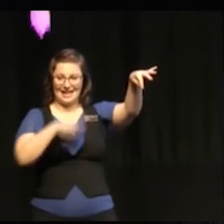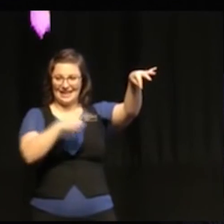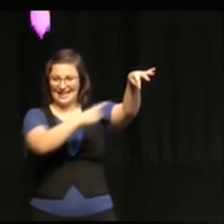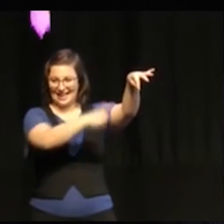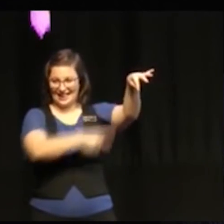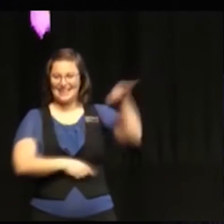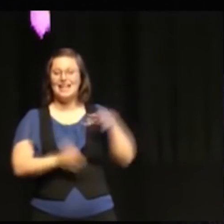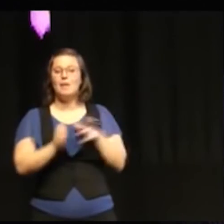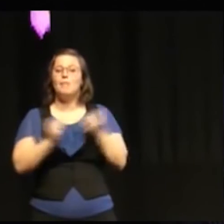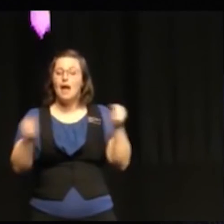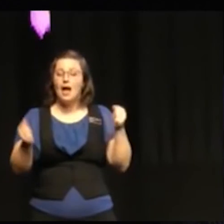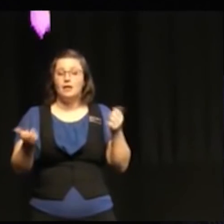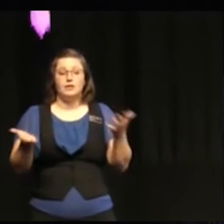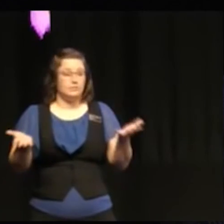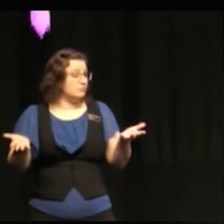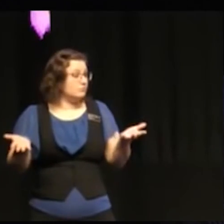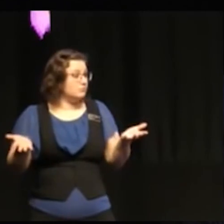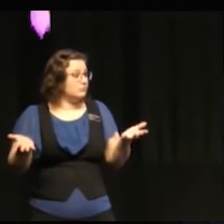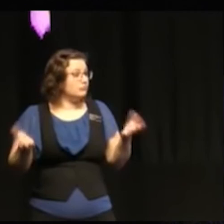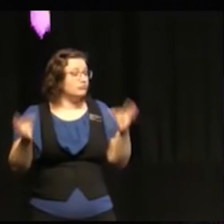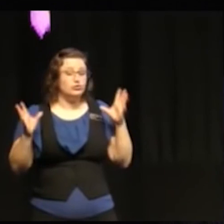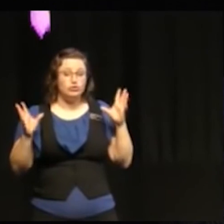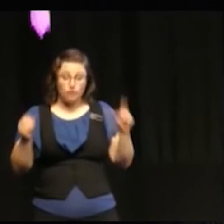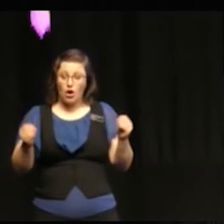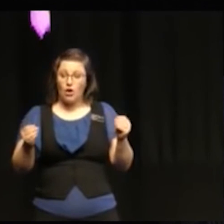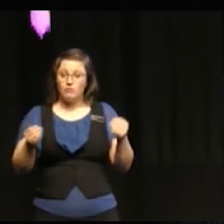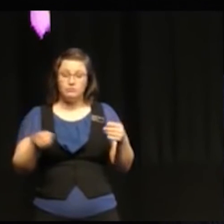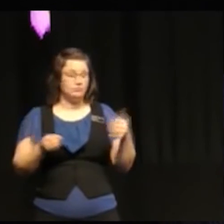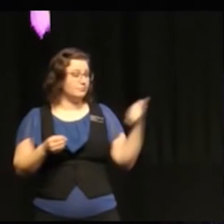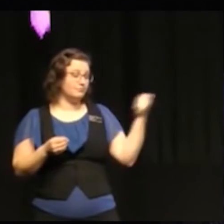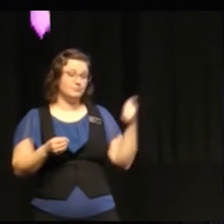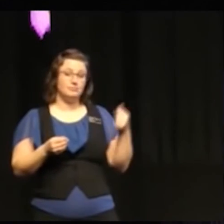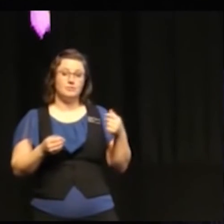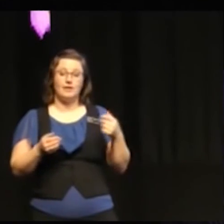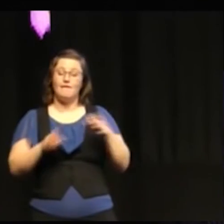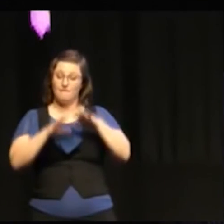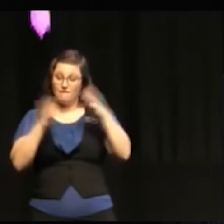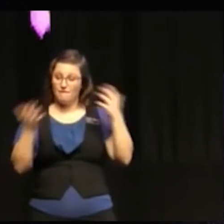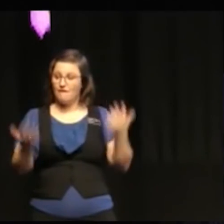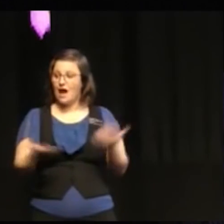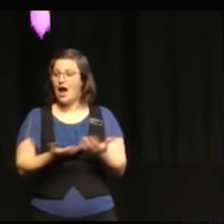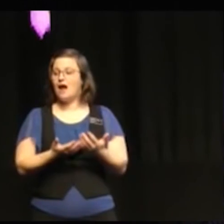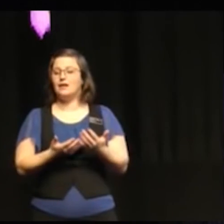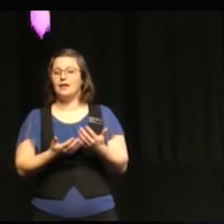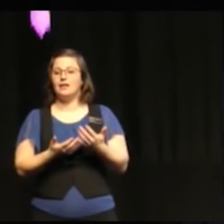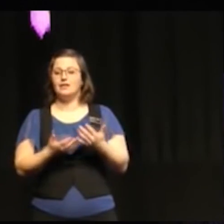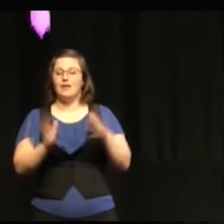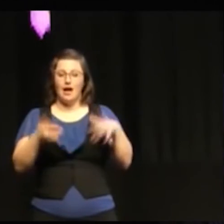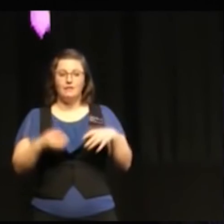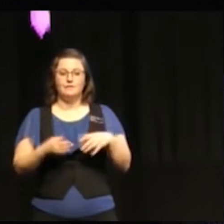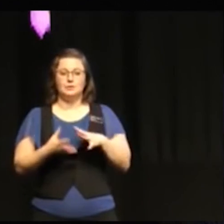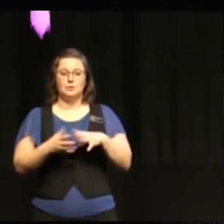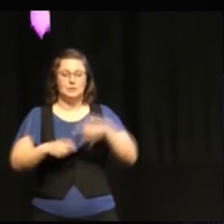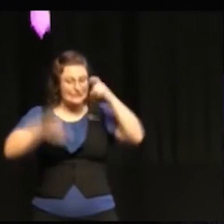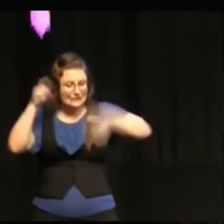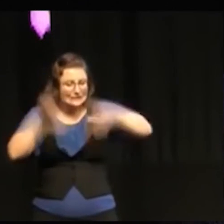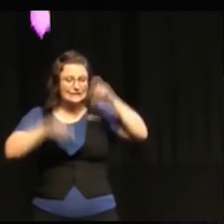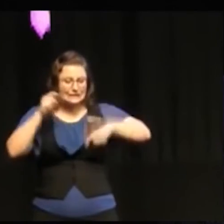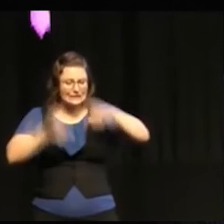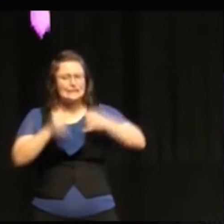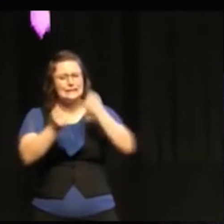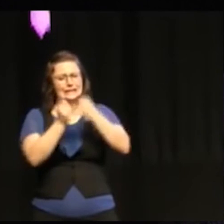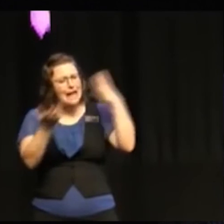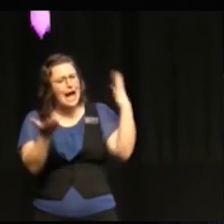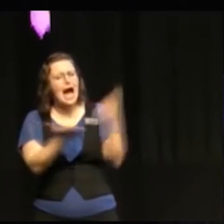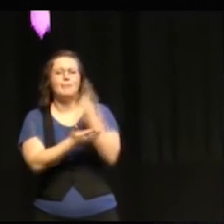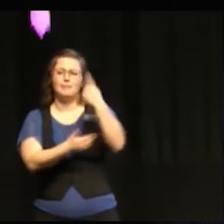det här är vad vi kan hoppas på världen har med stor möda kommit fram till en överenskommelse